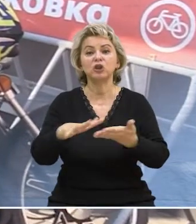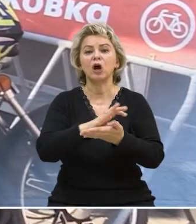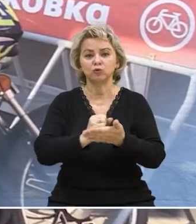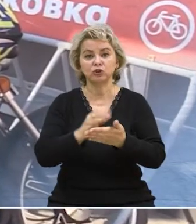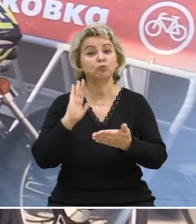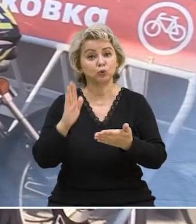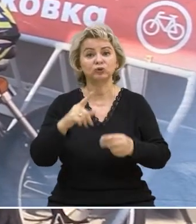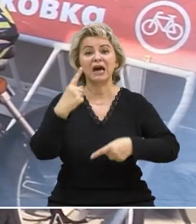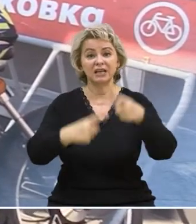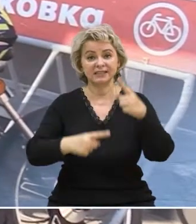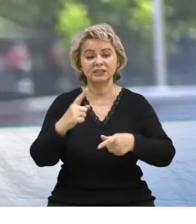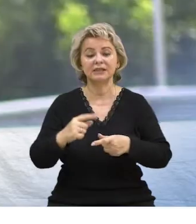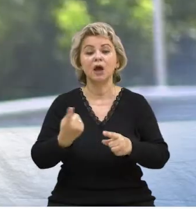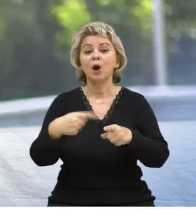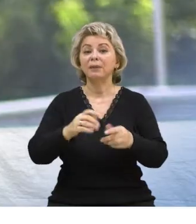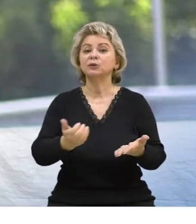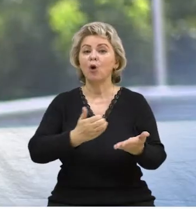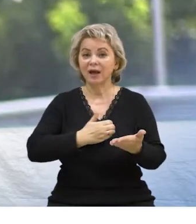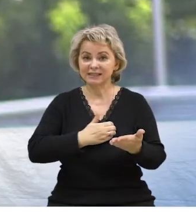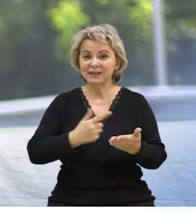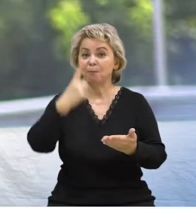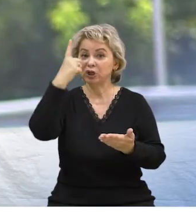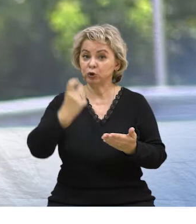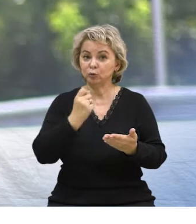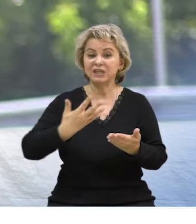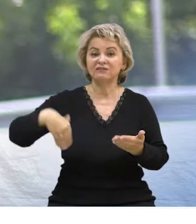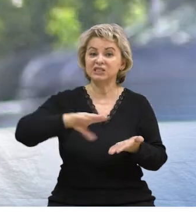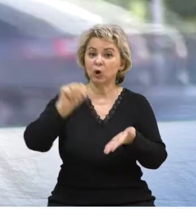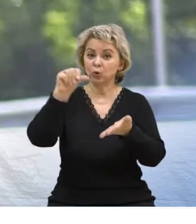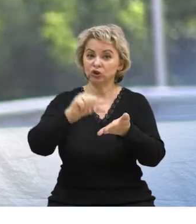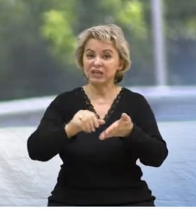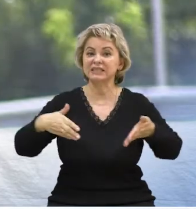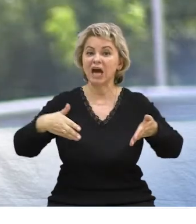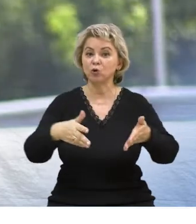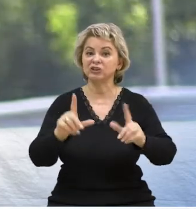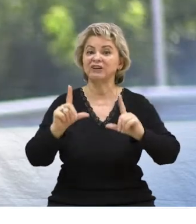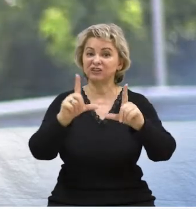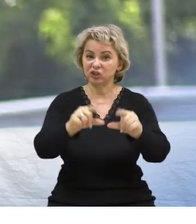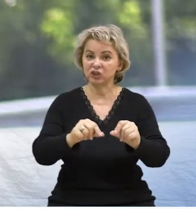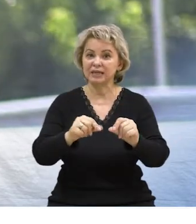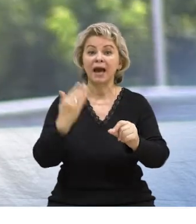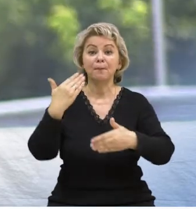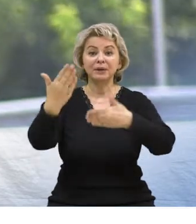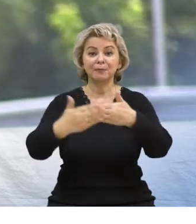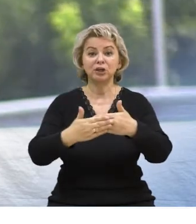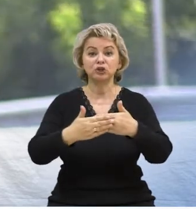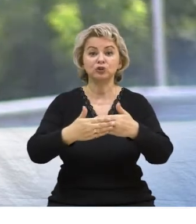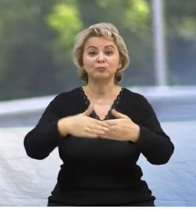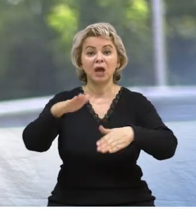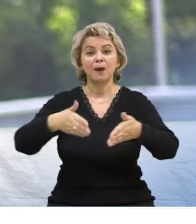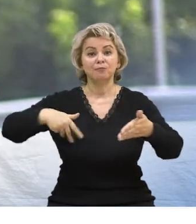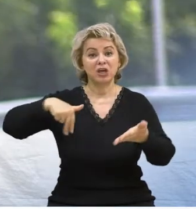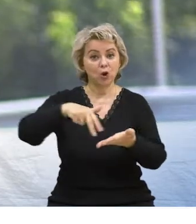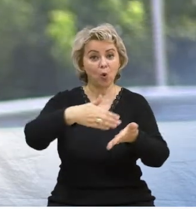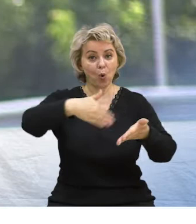совершившего нарушение, придется родителям. Поэтому хотелось бы предупредить всех участников дорожного движения при приближении к